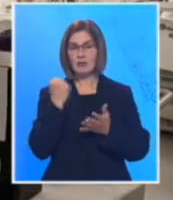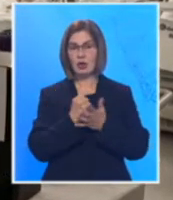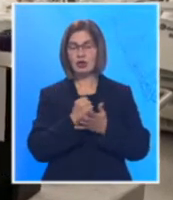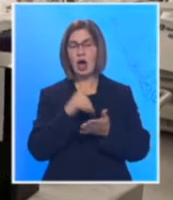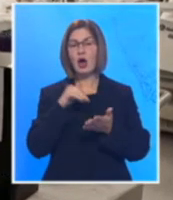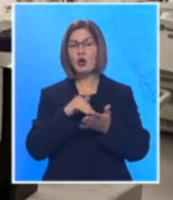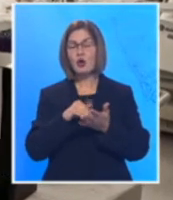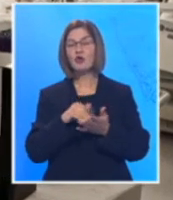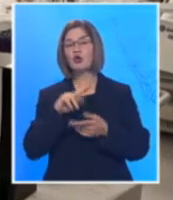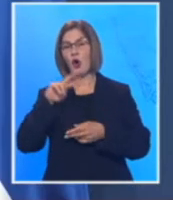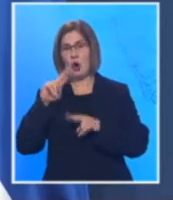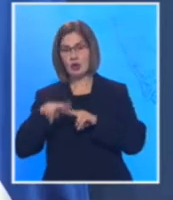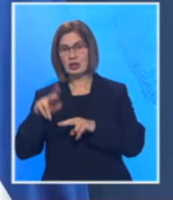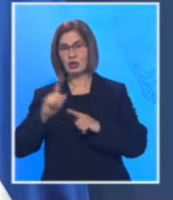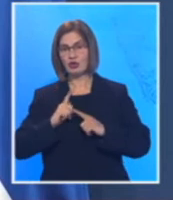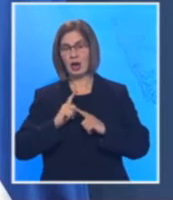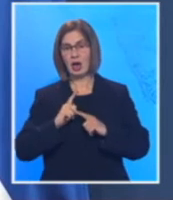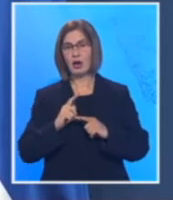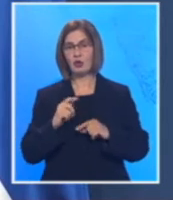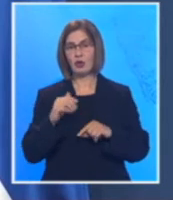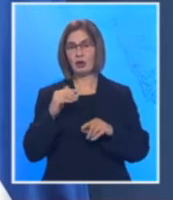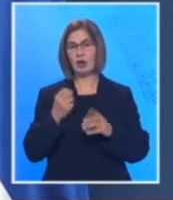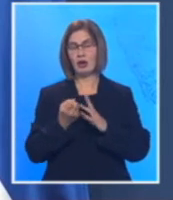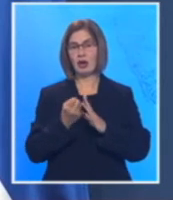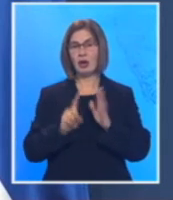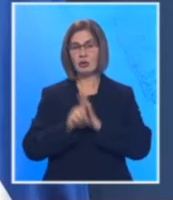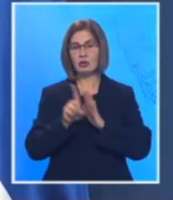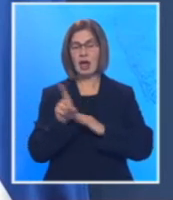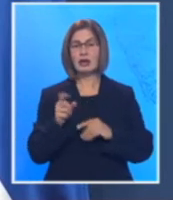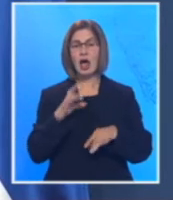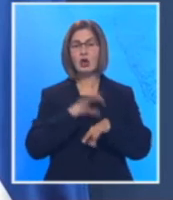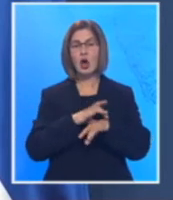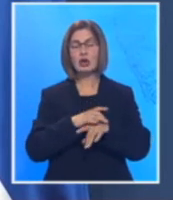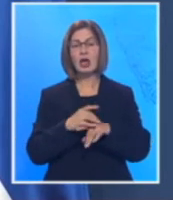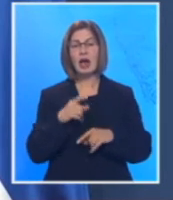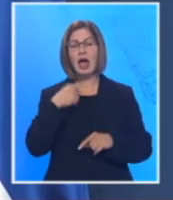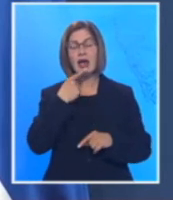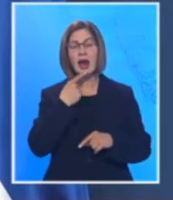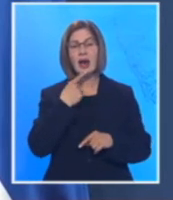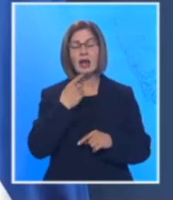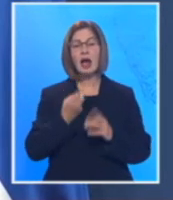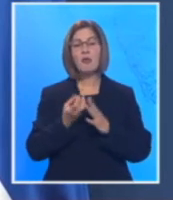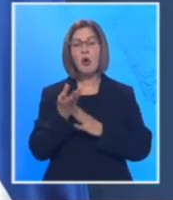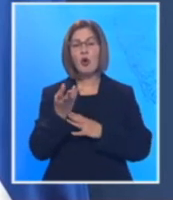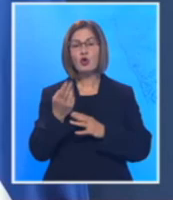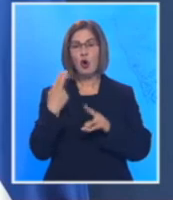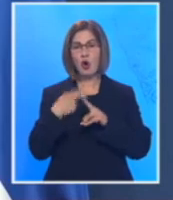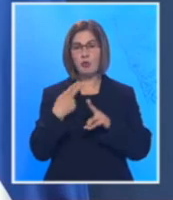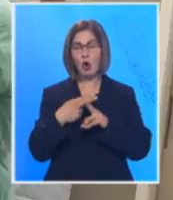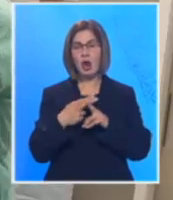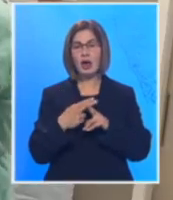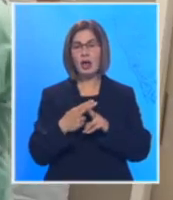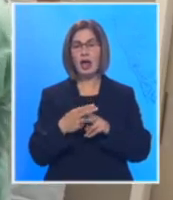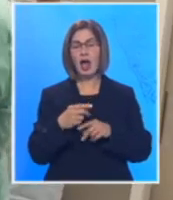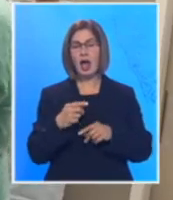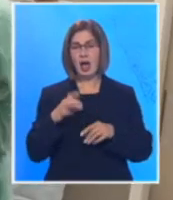da im se saopšte rezultati testa. Infektolog, doktorka Ivana Milošević je rekla da smo, možda po broju zaraženih zdravstvenih radnika u regionu među prvima,